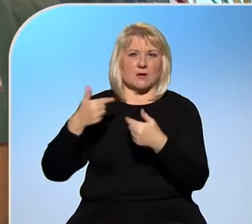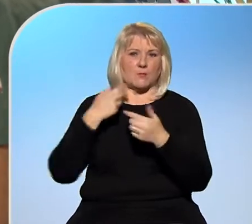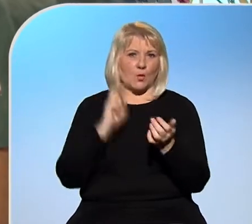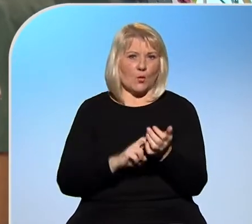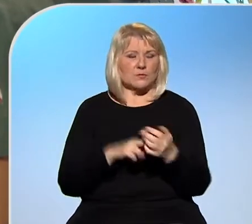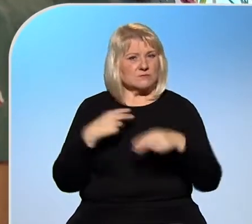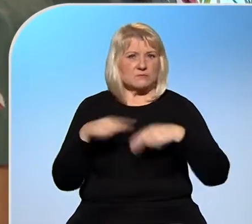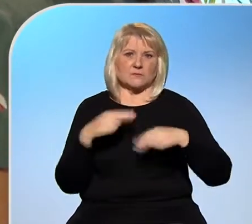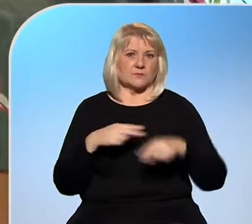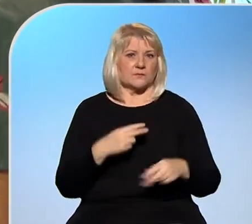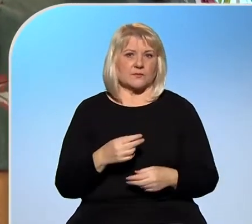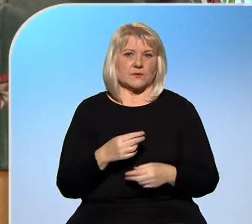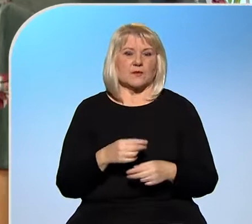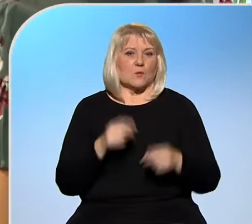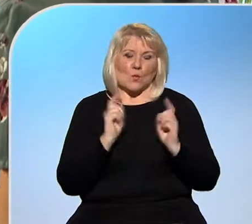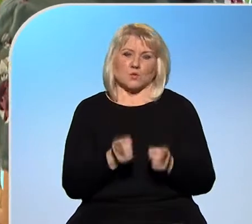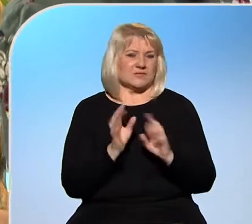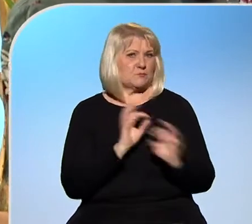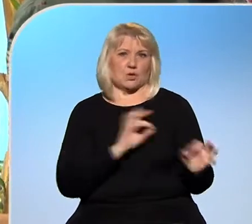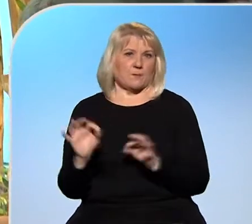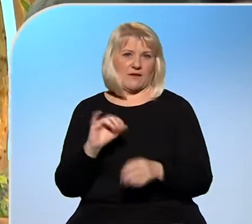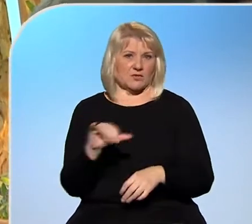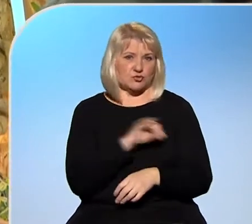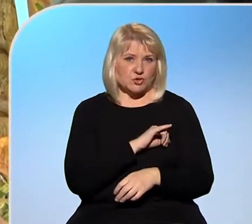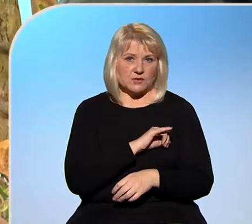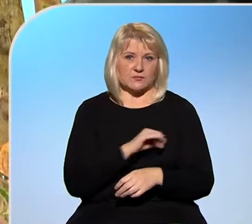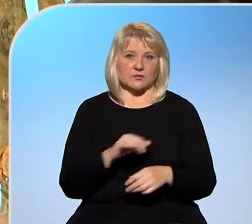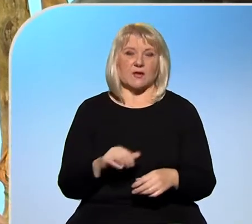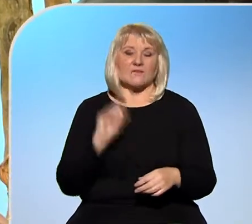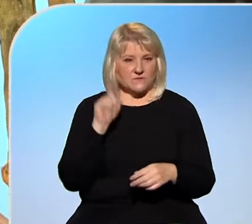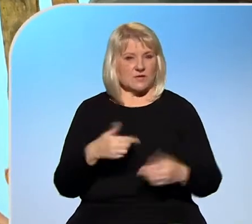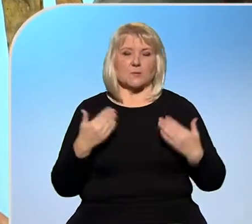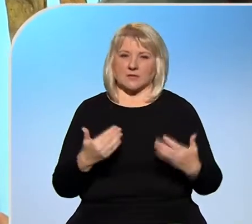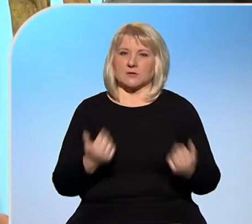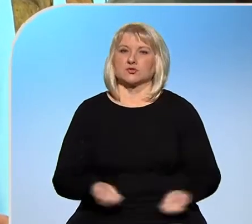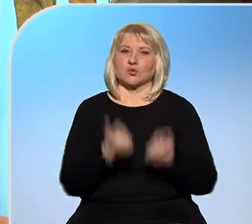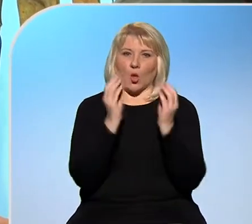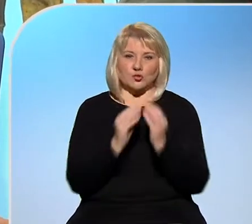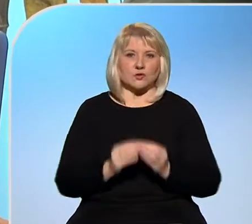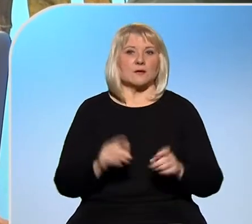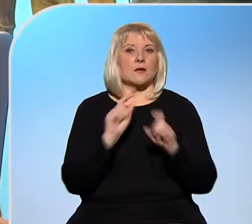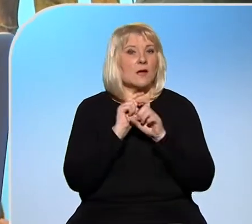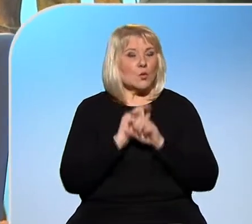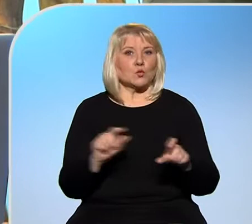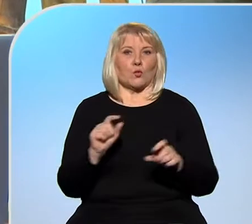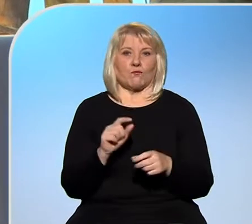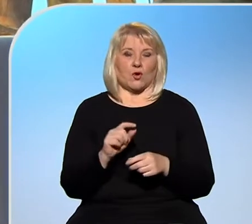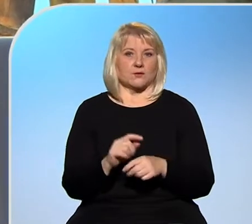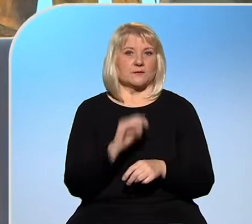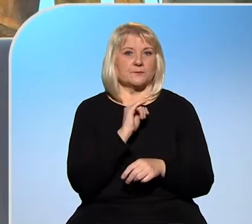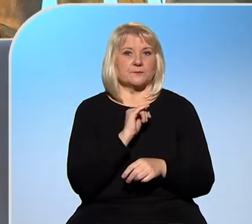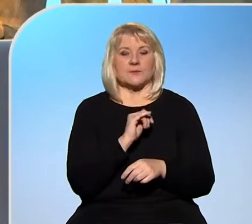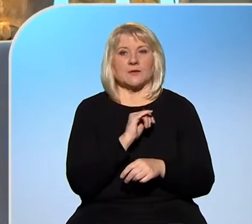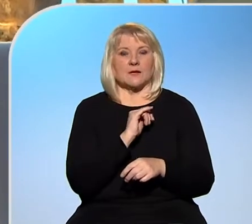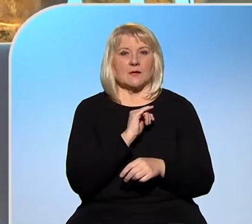abychom si připravovali na tu staci, která má nastat. Teď to samozřejmě je ohromně složité, protože jsou všichni velmi zaneprázněni, jenom